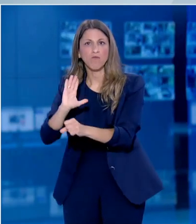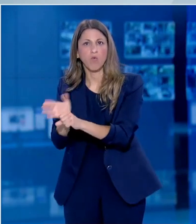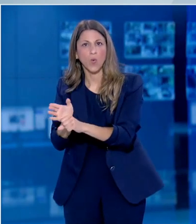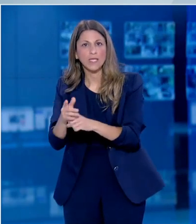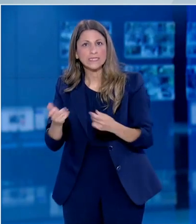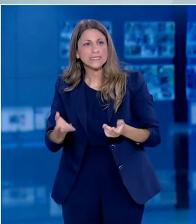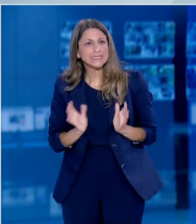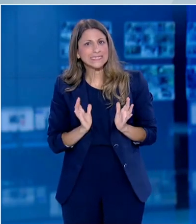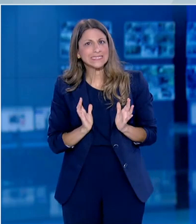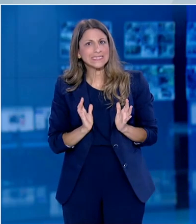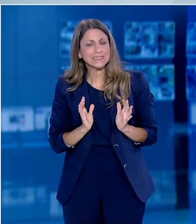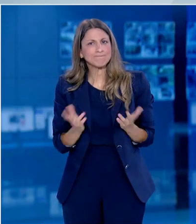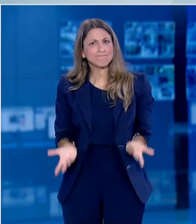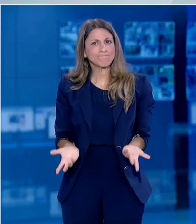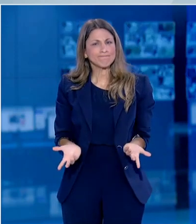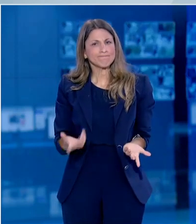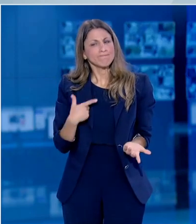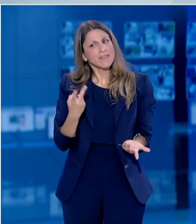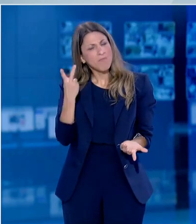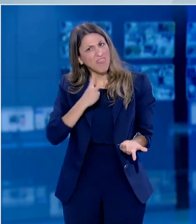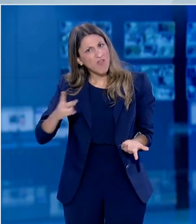συμπεράσματά σας από αυτό το πρώτο δεκαπενθήμερο?